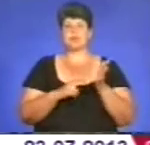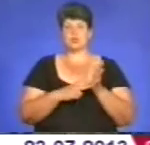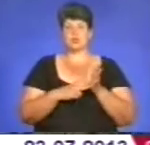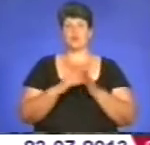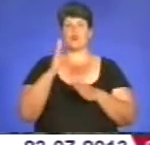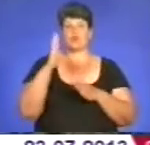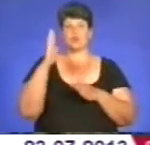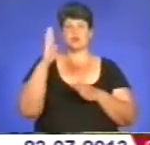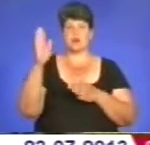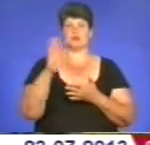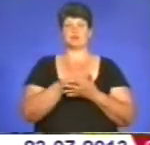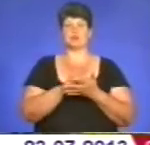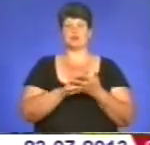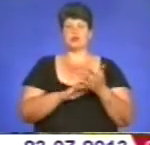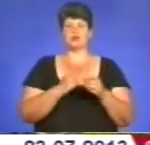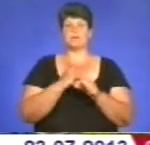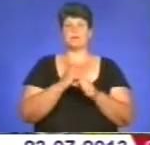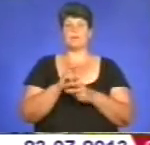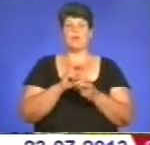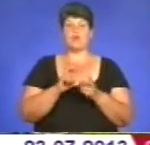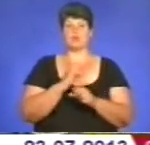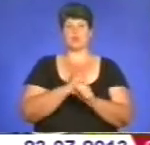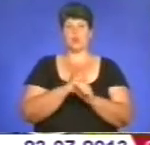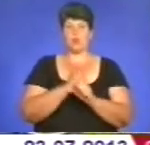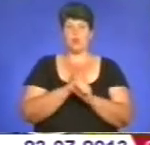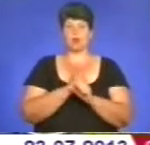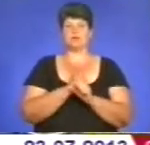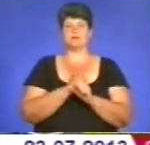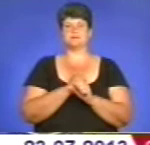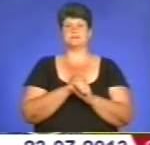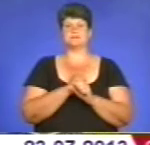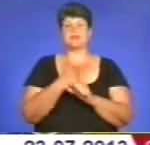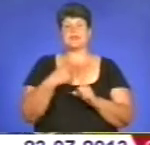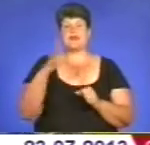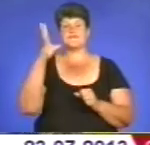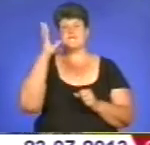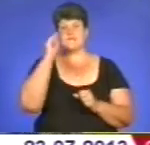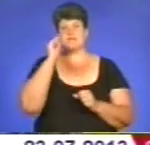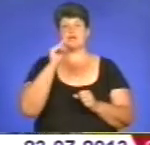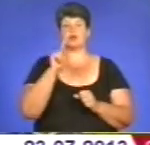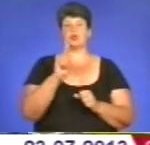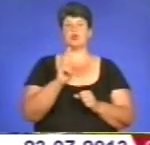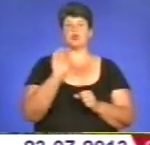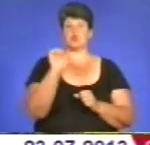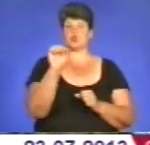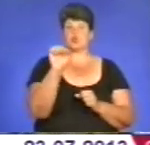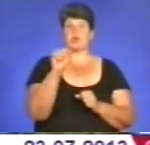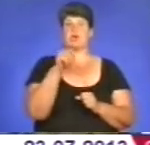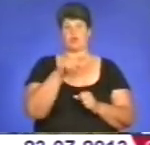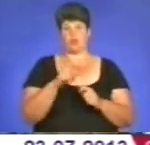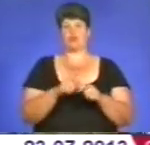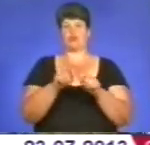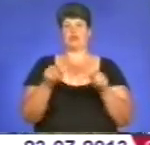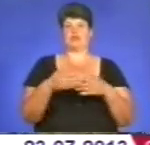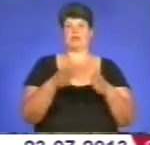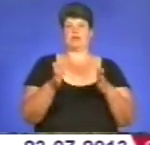подальшому продовжувати пошук роботи. Я вважаю, хто стукає, тому відчиняють, тому буду